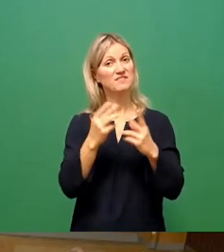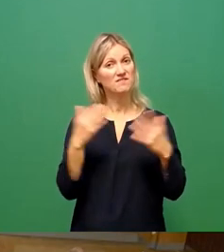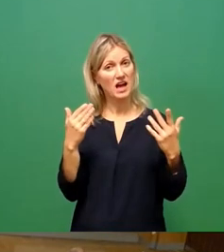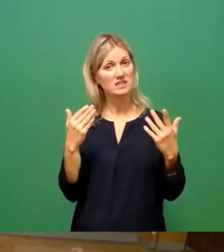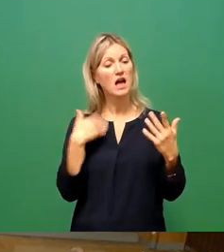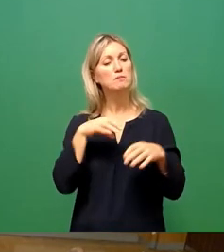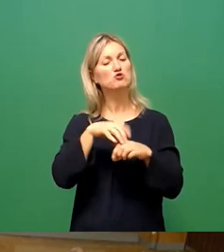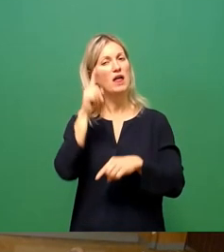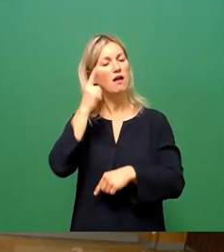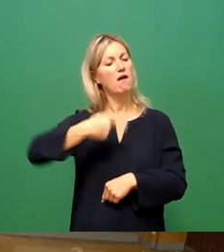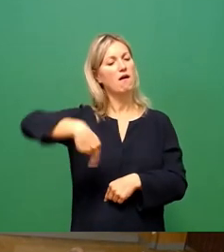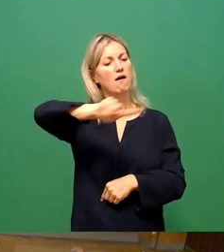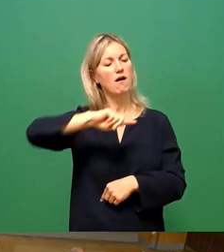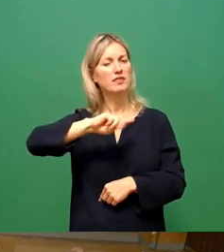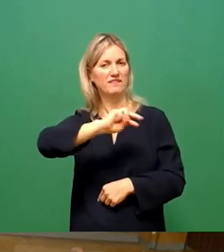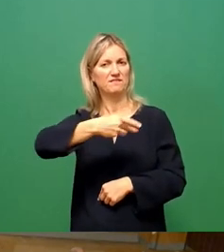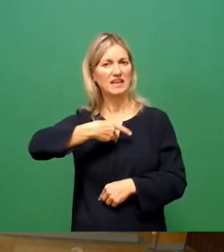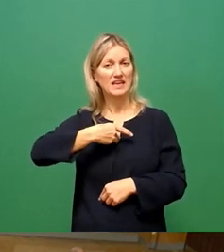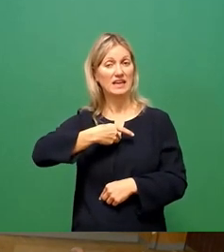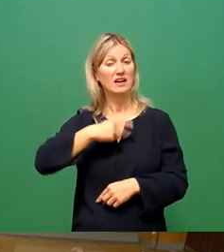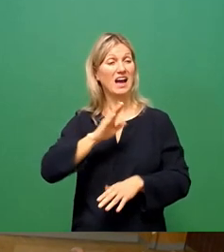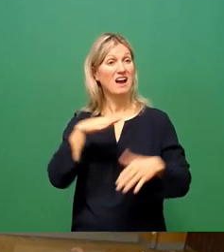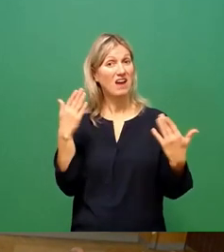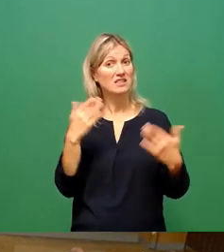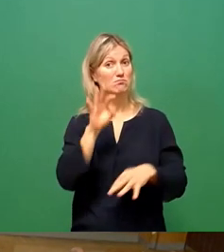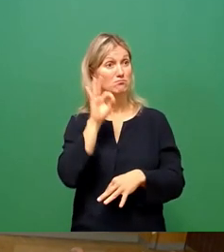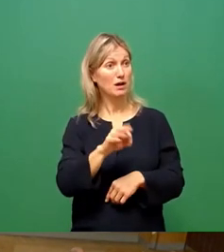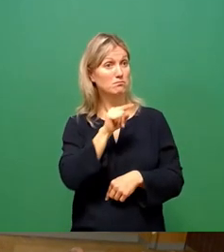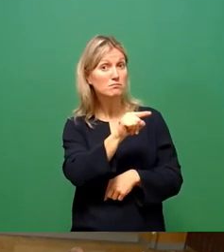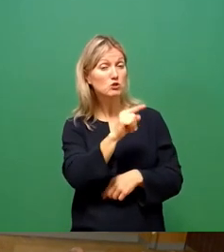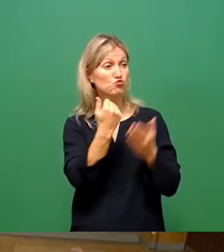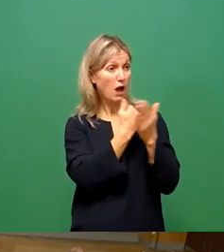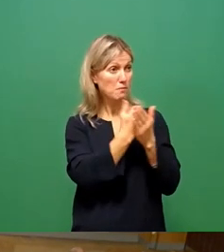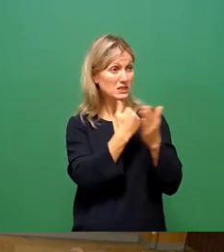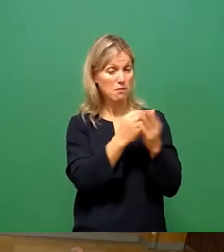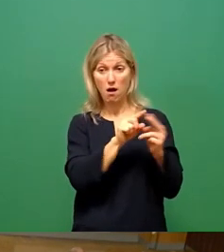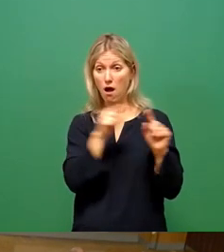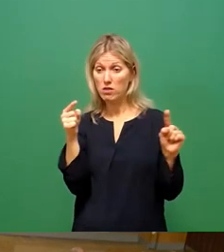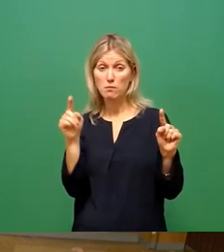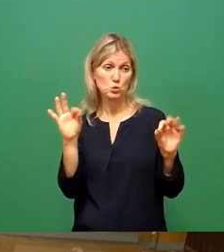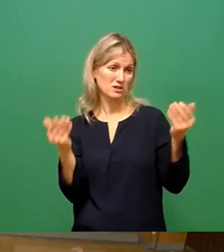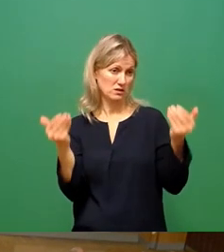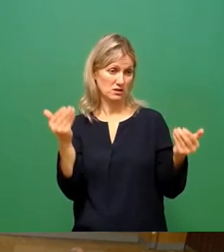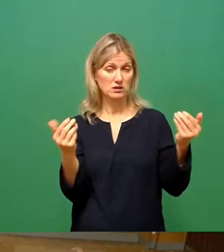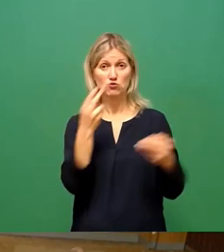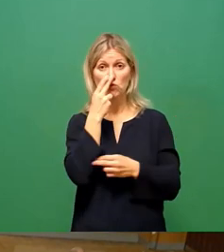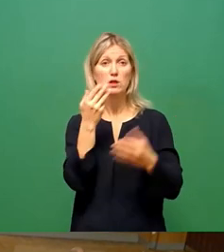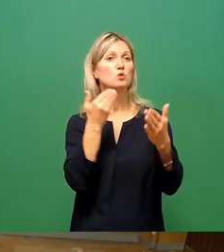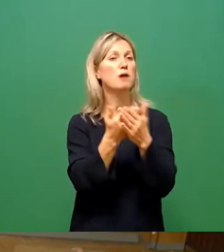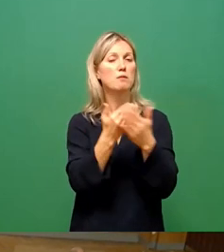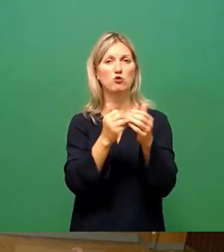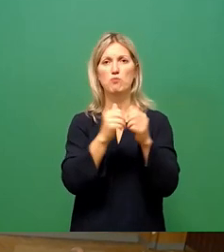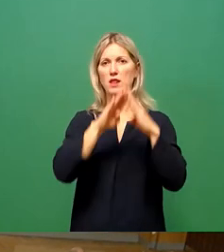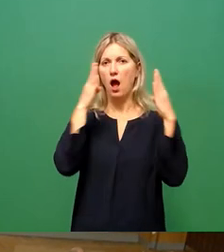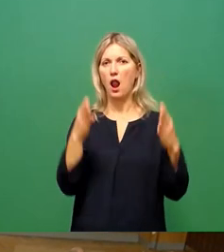denkbare Sparmaßnahme muss gegen andere Belanger abgewogen werden. Nur um ein Beispiel zu nennen, die Nutzung von Sporthallen nach dem